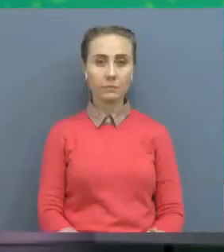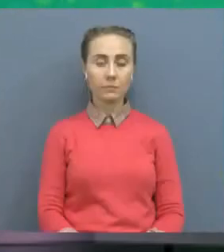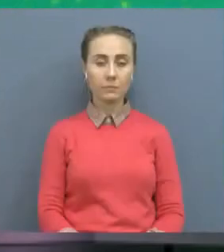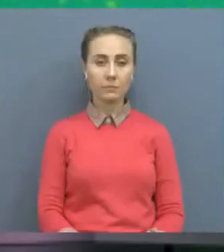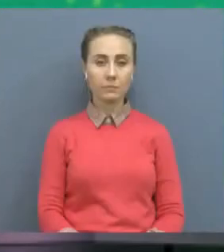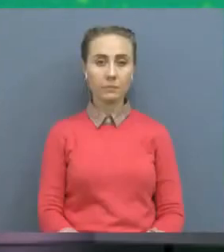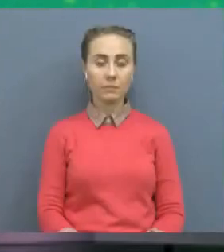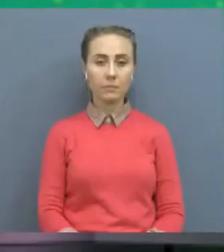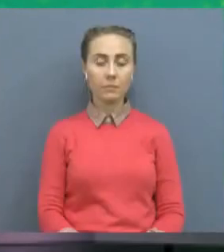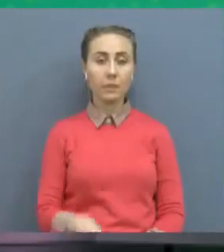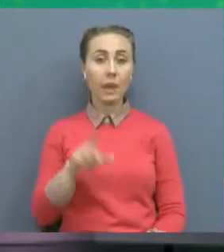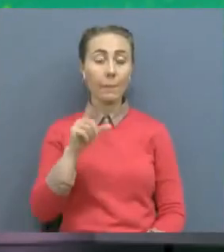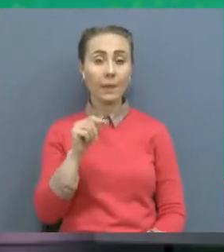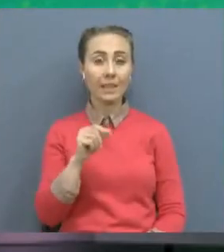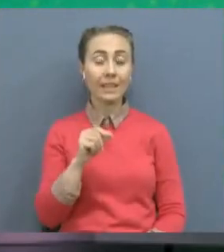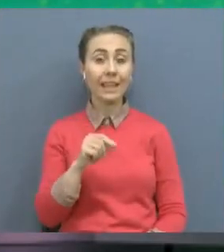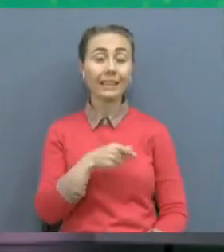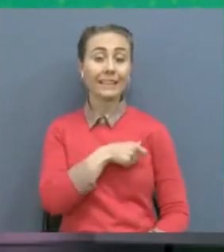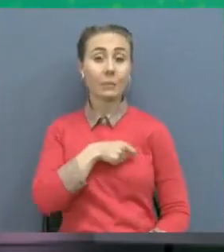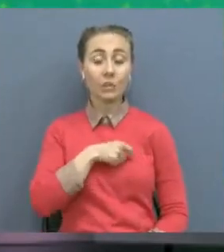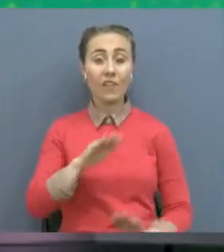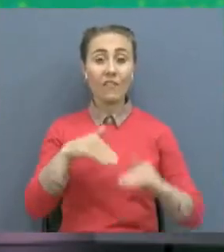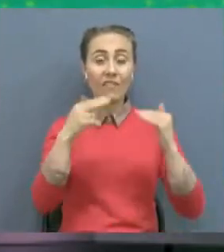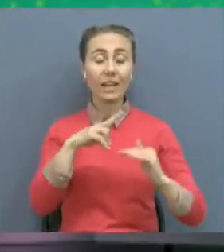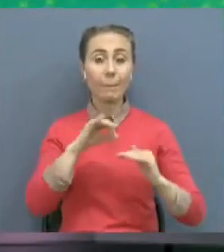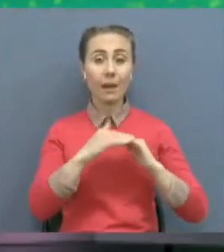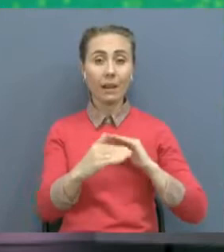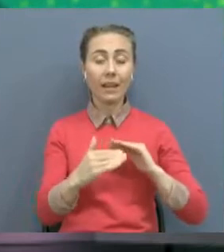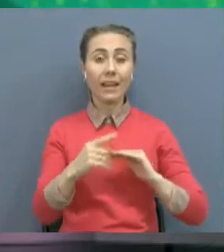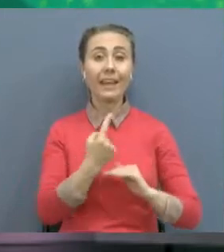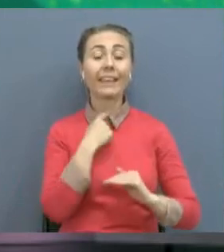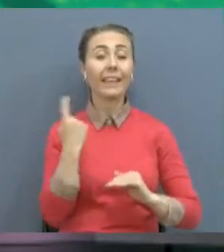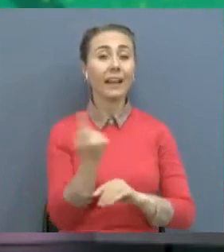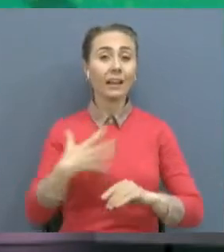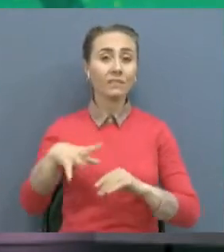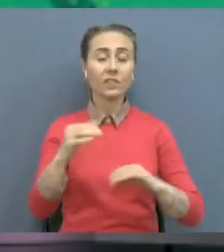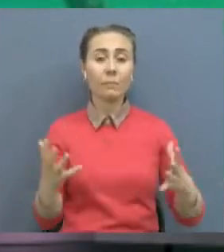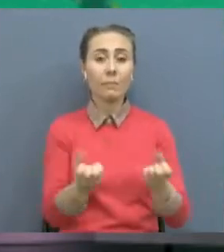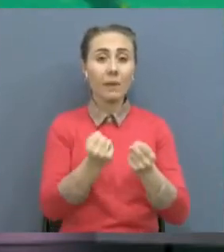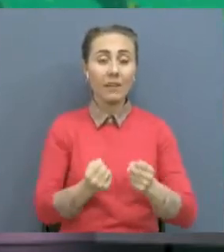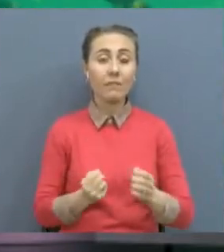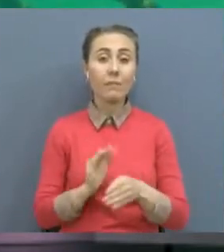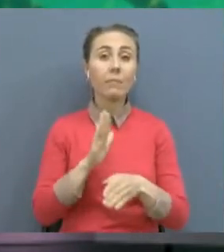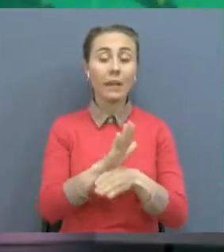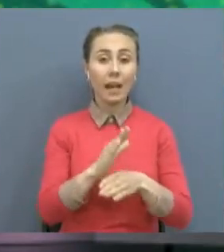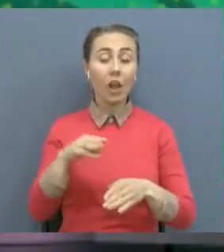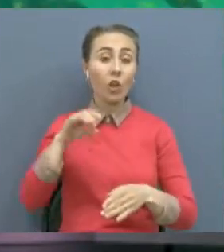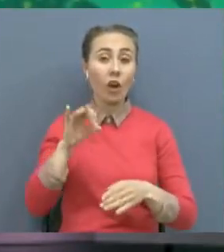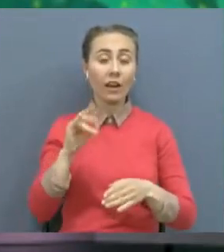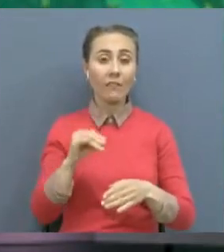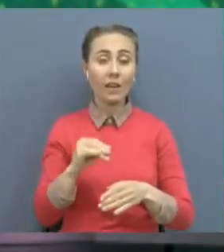Мәулен Ашымбаев сенат өріғасы, жоғары палаета депутаттары жасырын дауыз беру арқылы президент Қасым Жомар Тукаев ұсынған